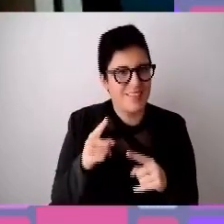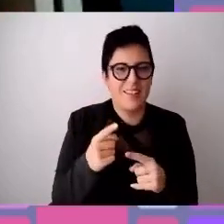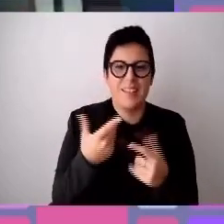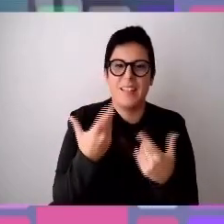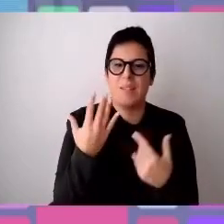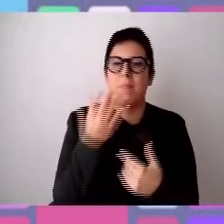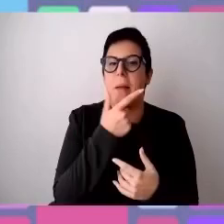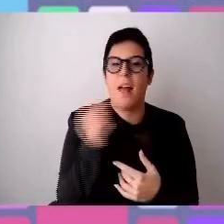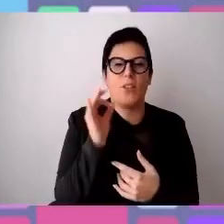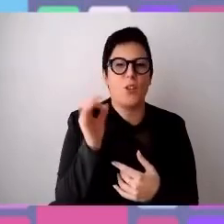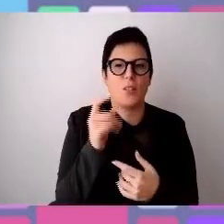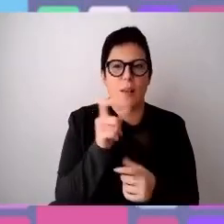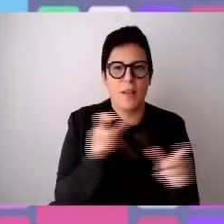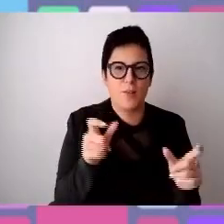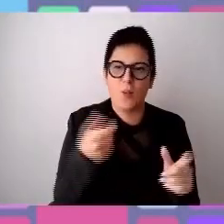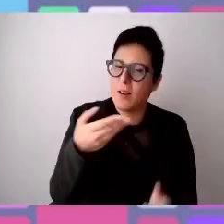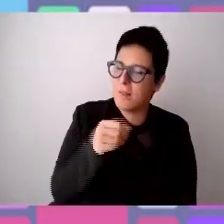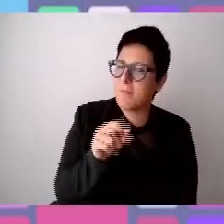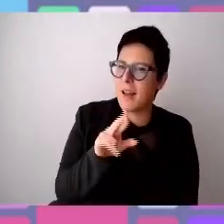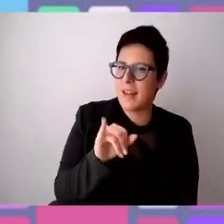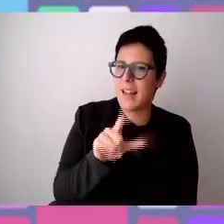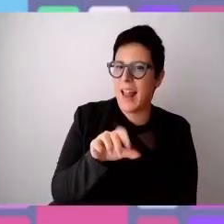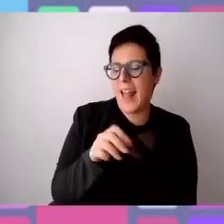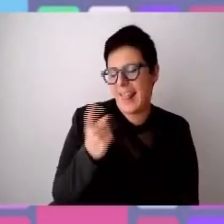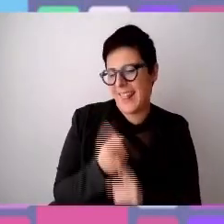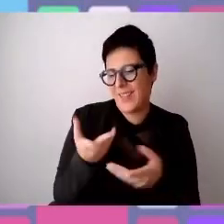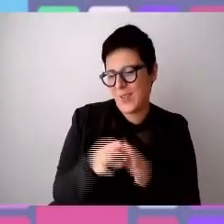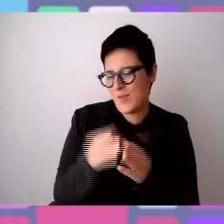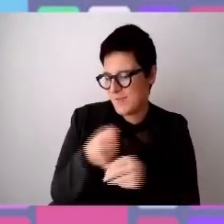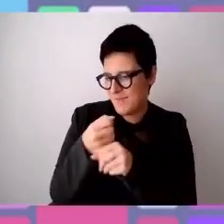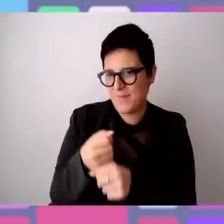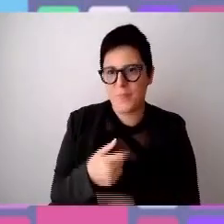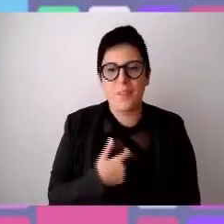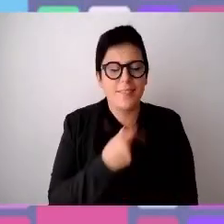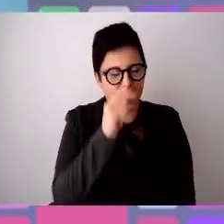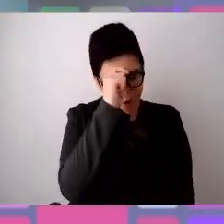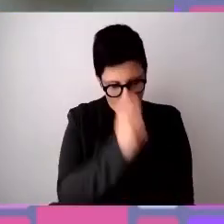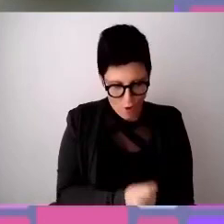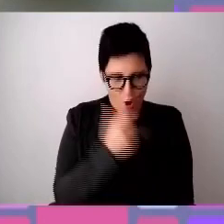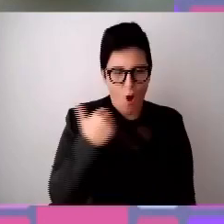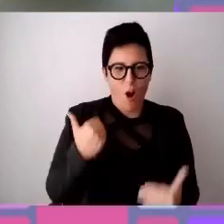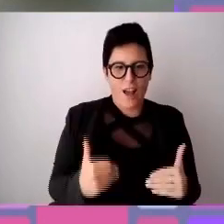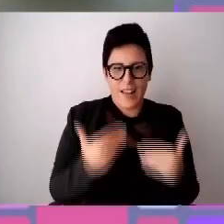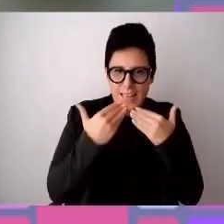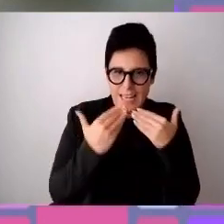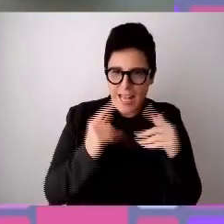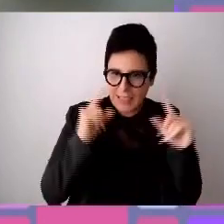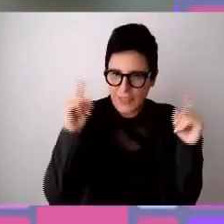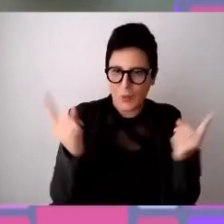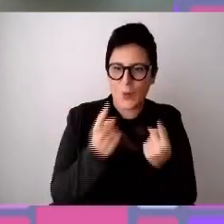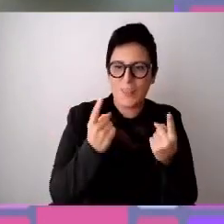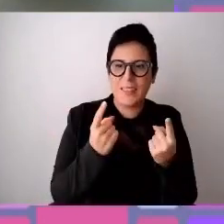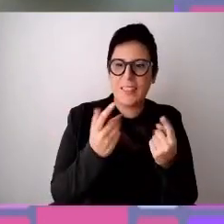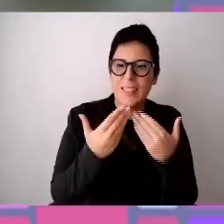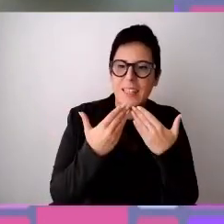abbiamo conosciuto Marilena sì appunto come hai detto è proprio un onore quindi veramente grazie a tutti grazie a tutti per le vostre